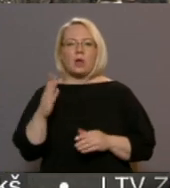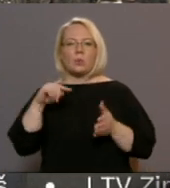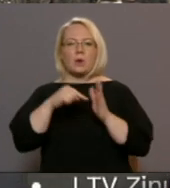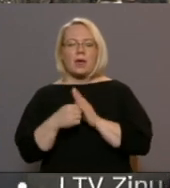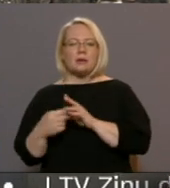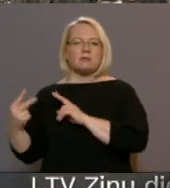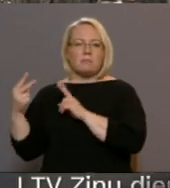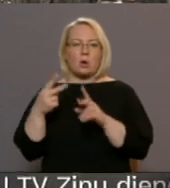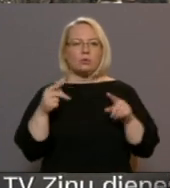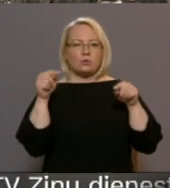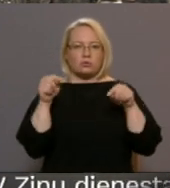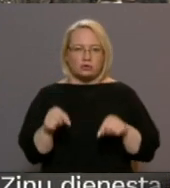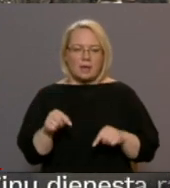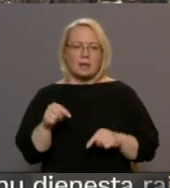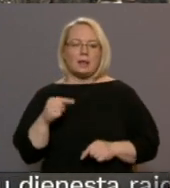šeieni,